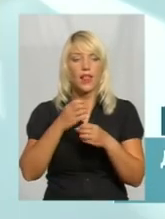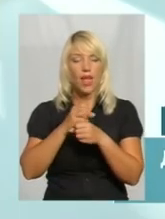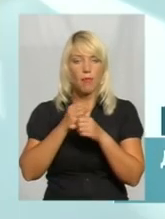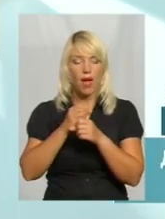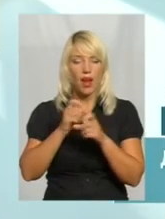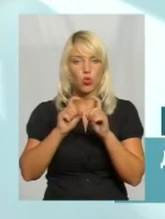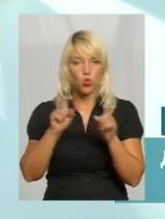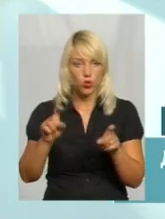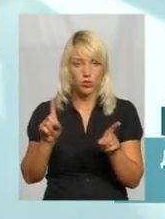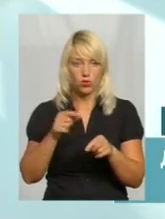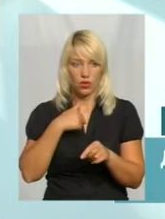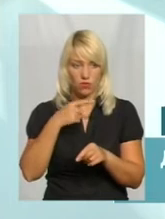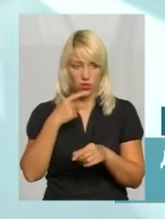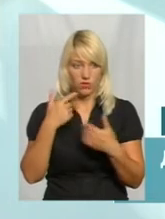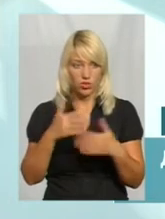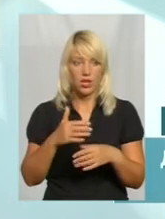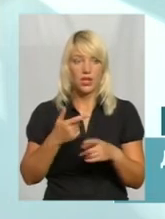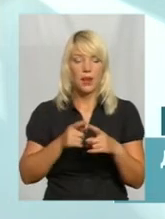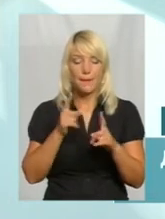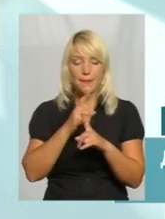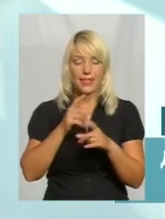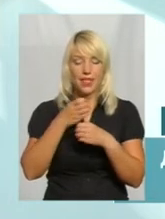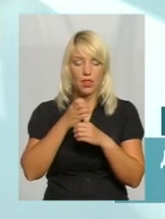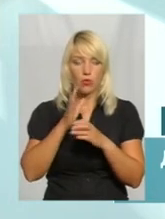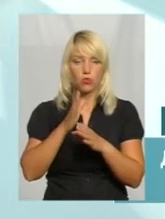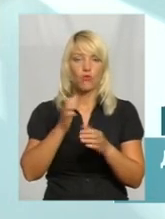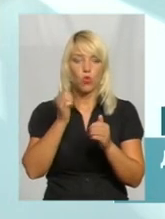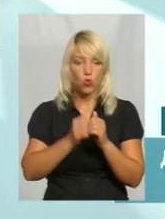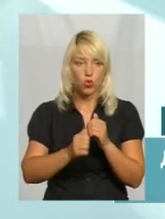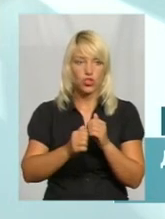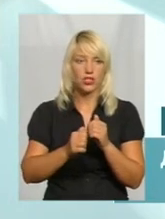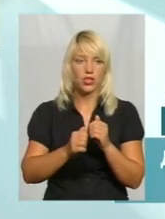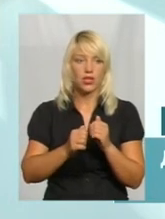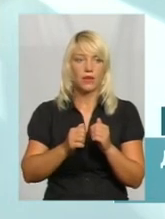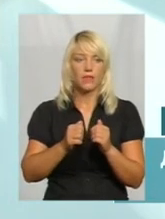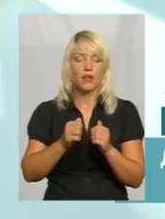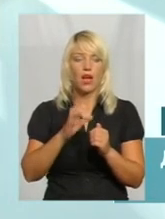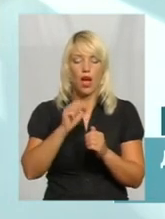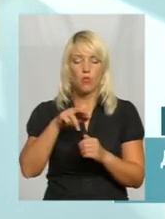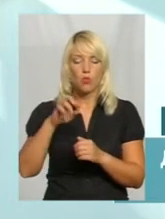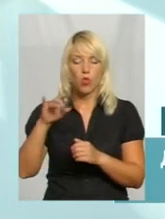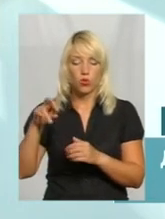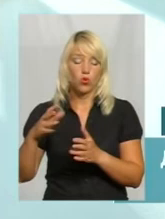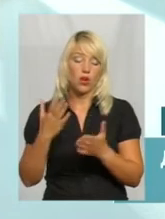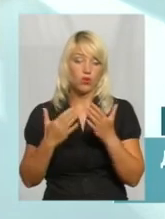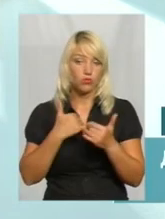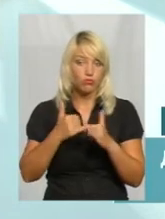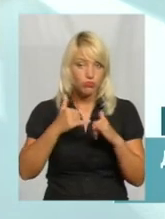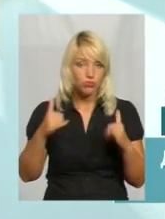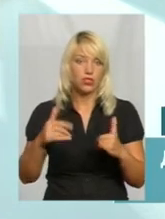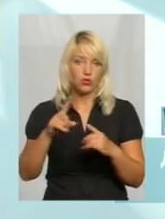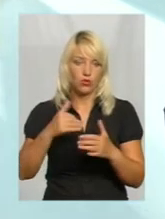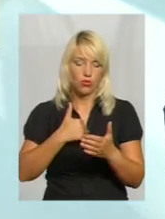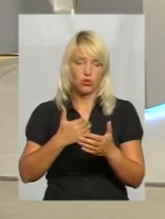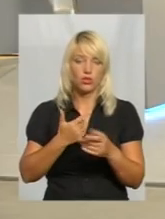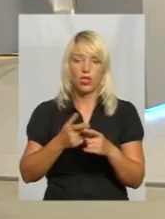міні-лабораторія, вона буде в кожній амбулаторії, а якщо більше, розчерувати, будь ласка, громада може утримувати. А